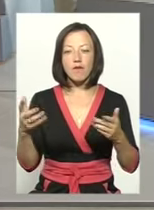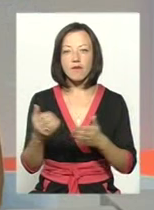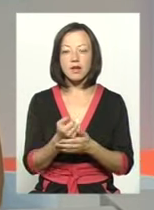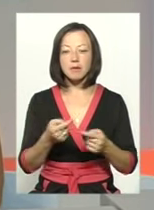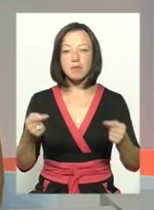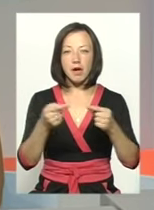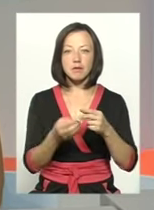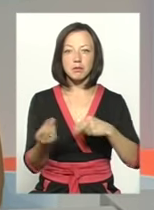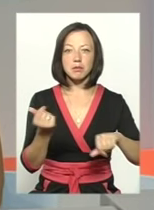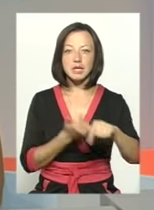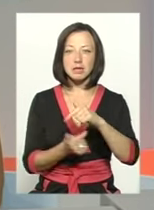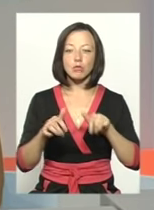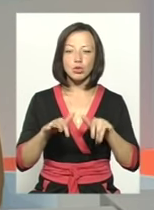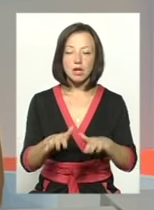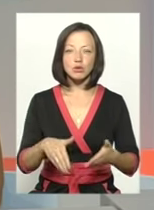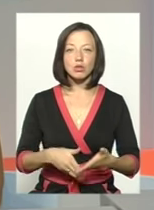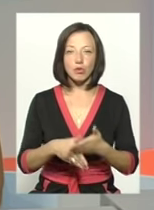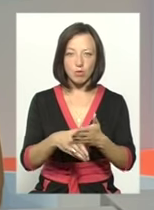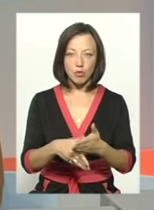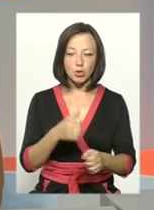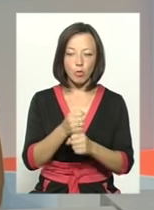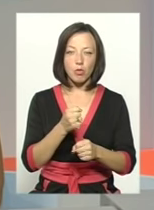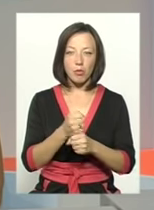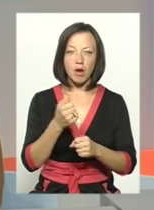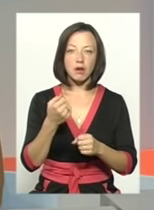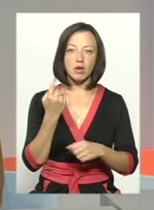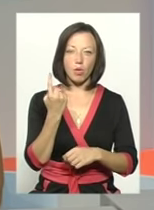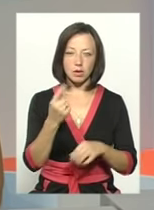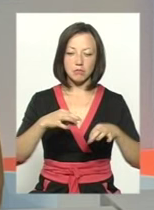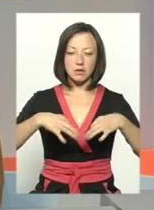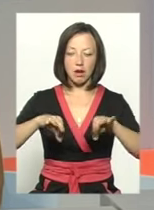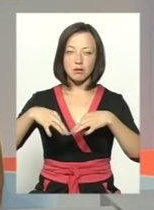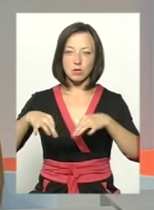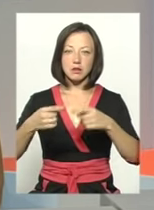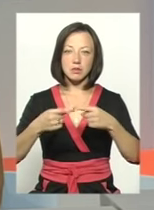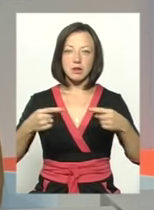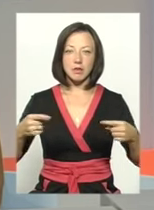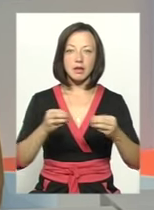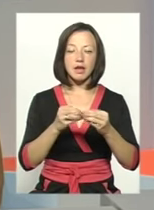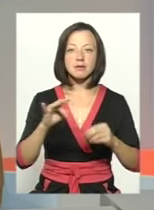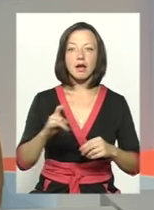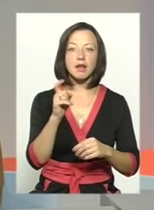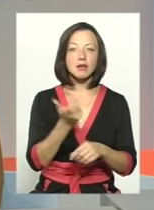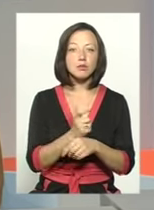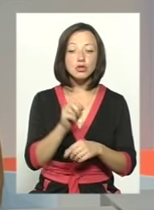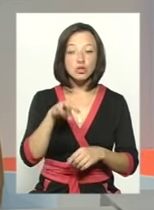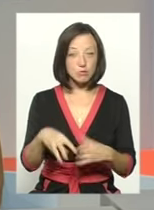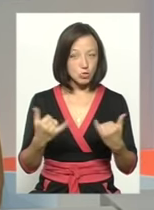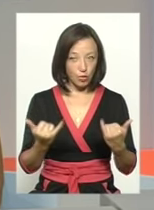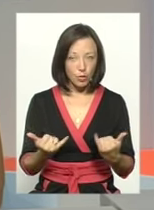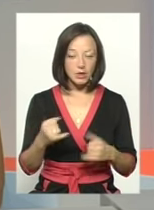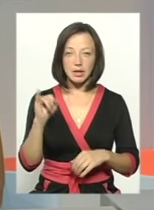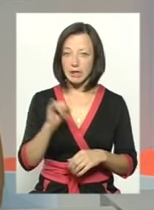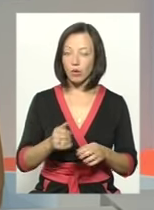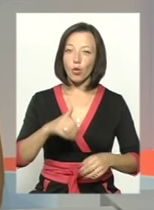певного бізнес-процесу, який допоможе обробляти одним транспортним засобом в 10 разів більше, ніж сьогодні. І,